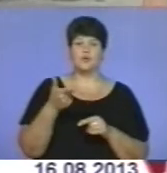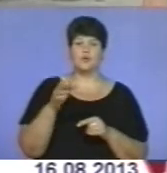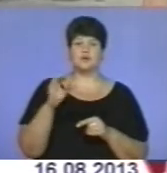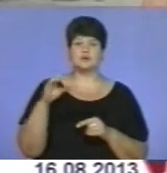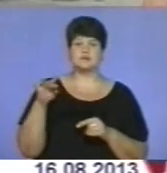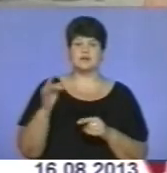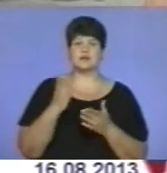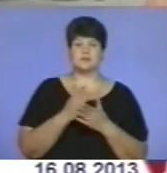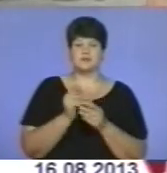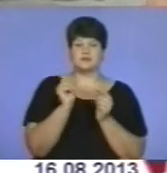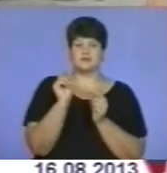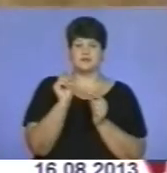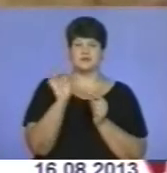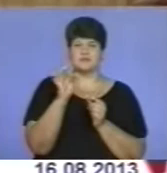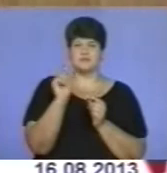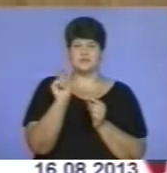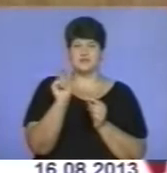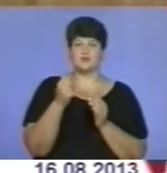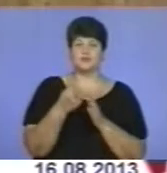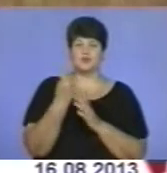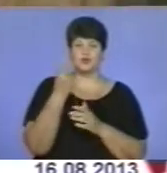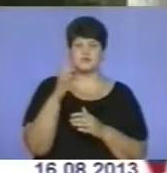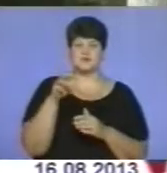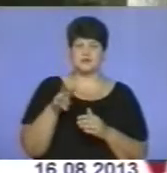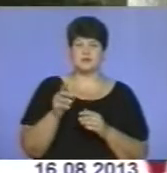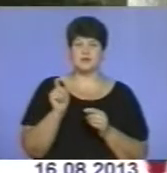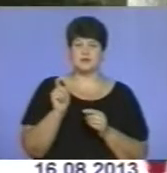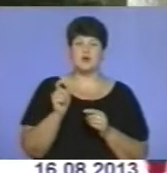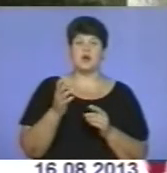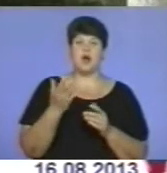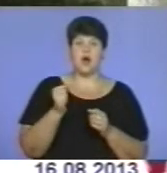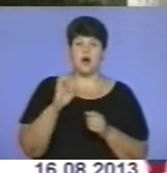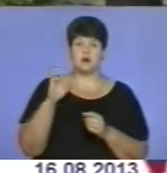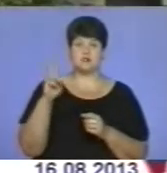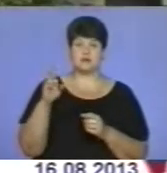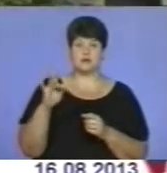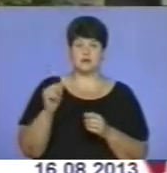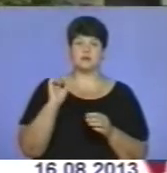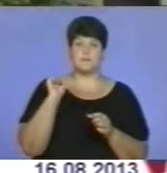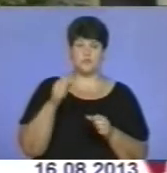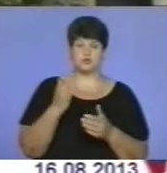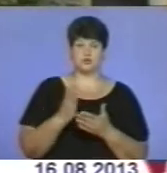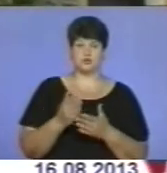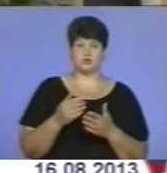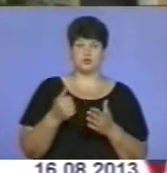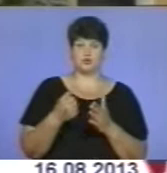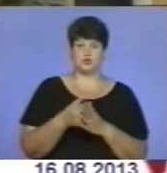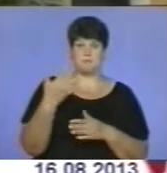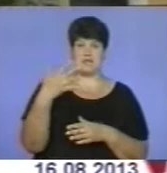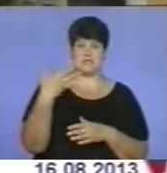мають розміри до 1 сантиметру в своєму розмірі, то аскарида може сягати до 50